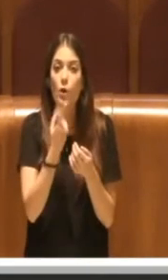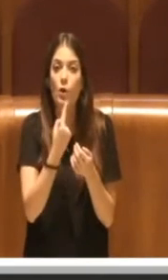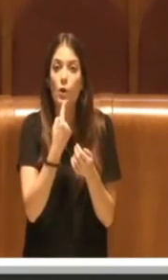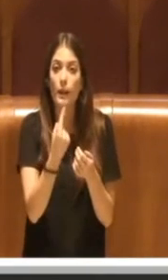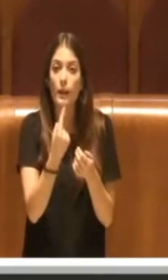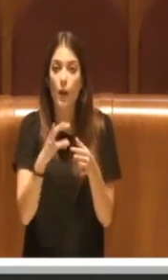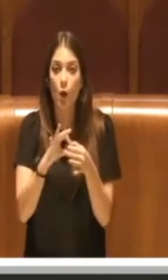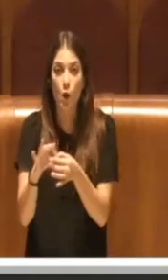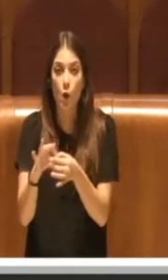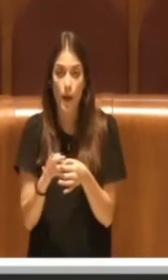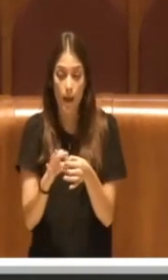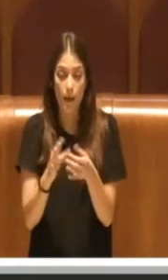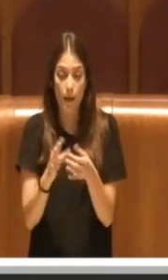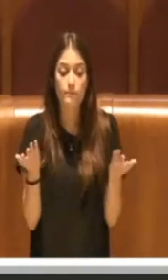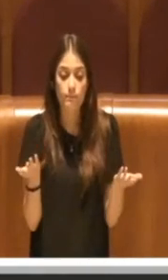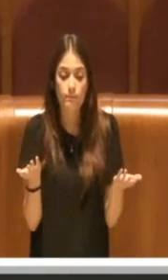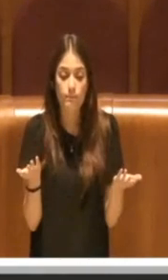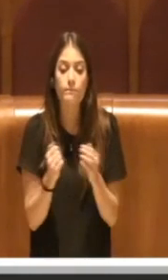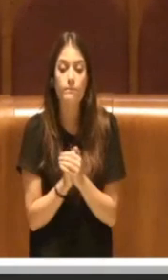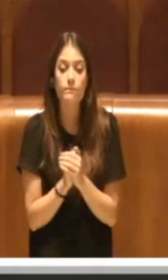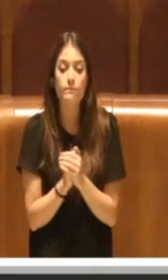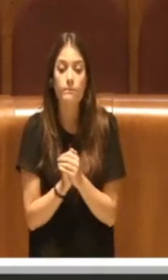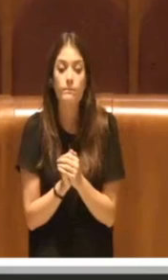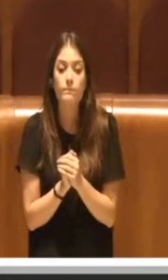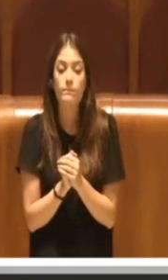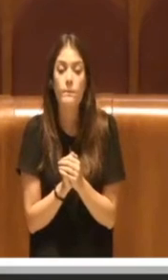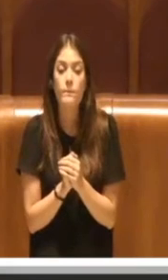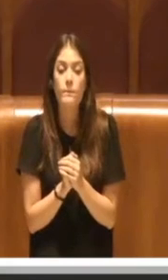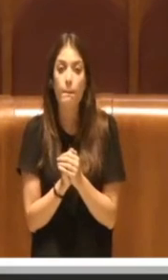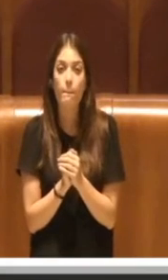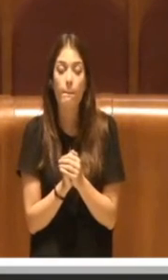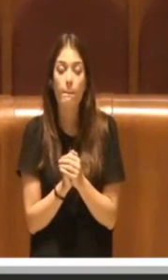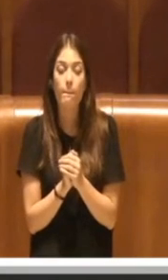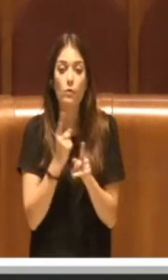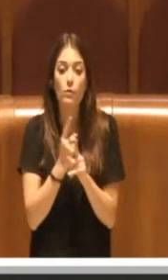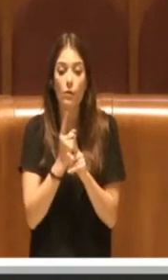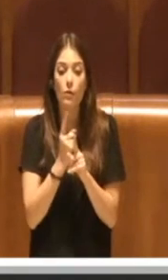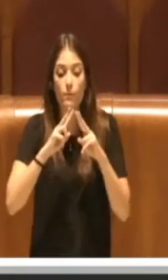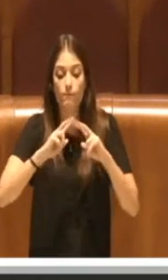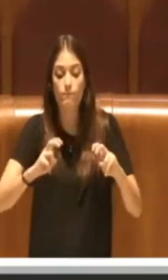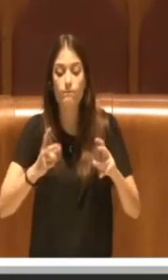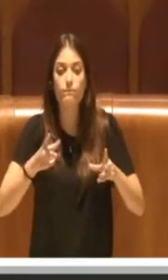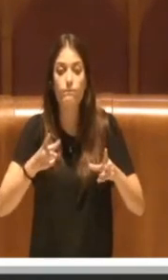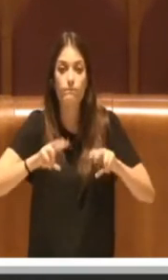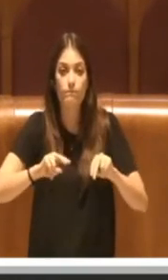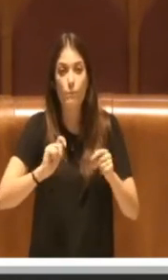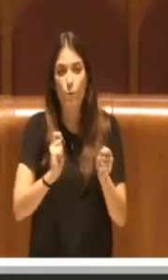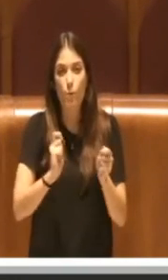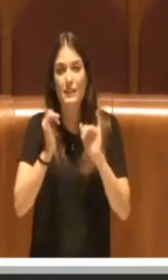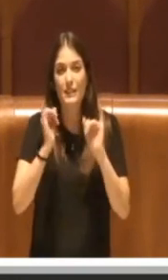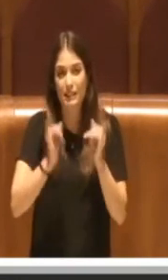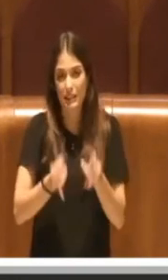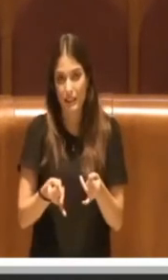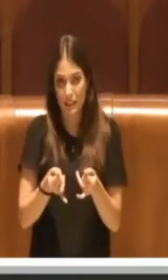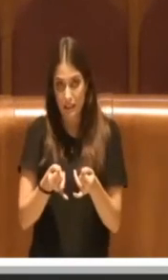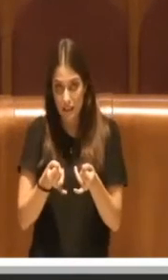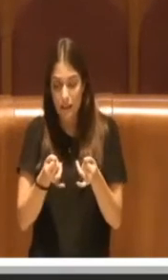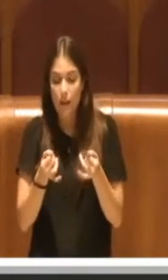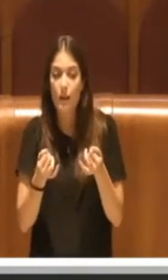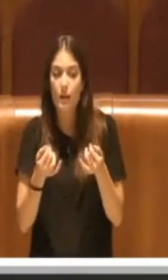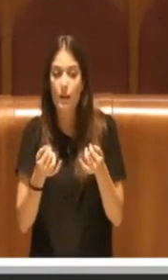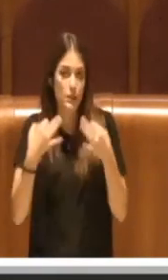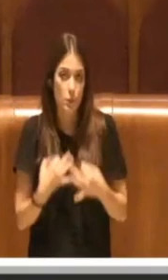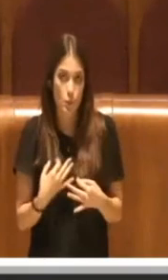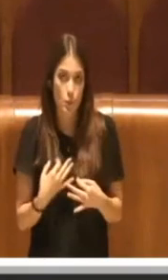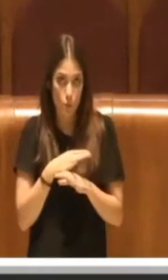probabilmente bisognerà rivedere questo piano sicuramente per quanto